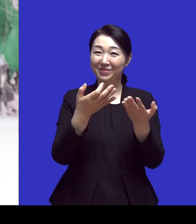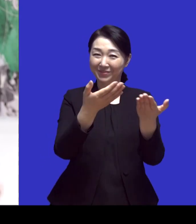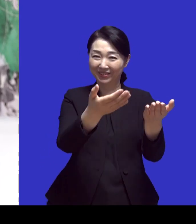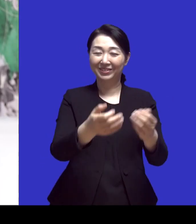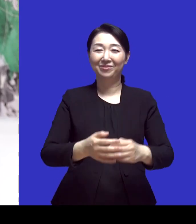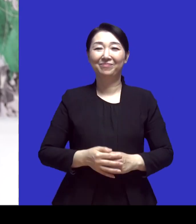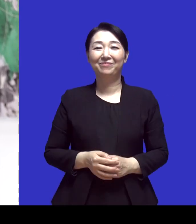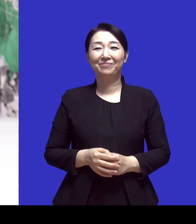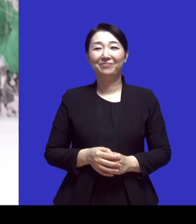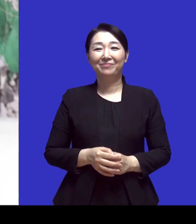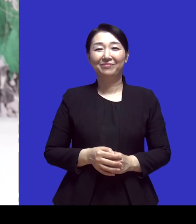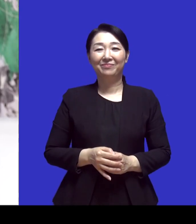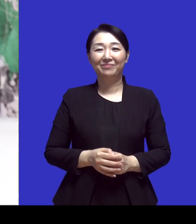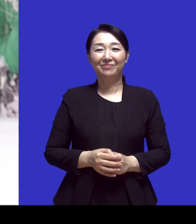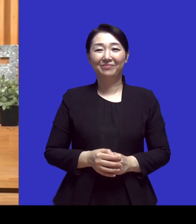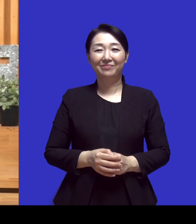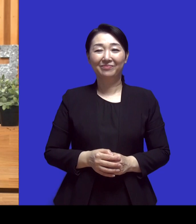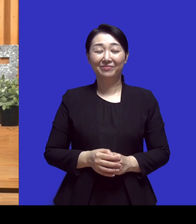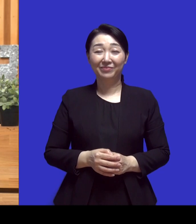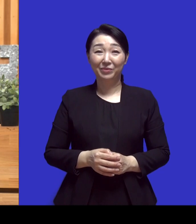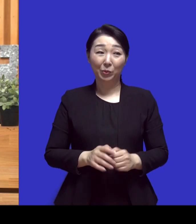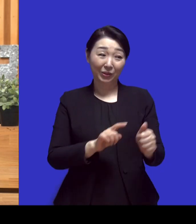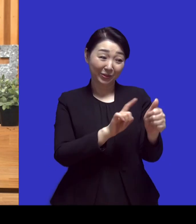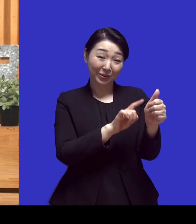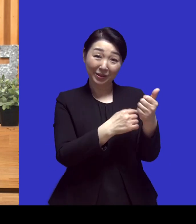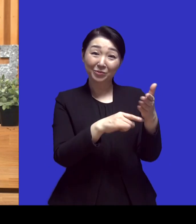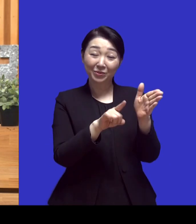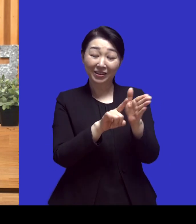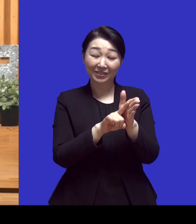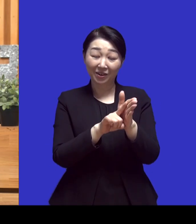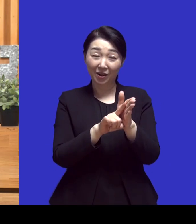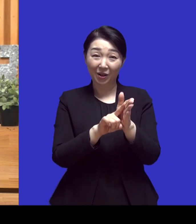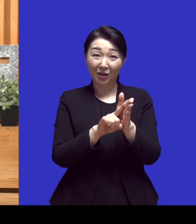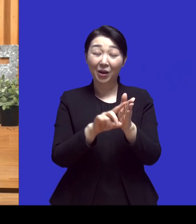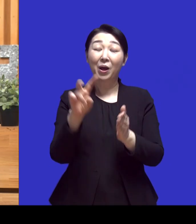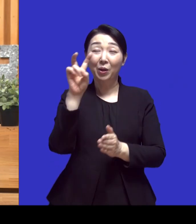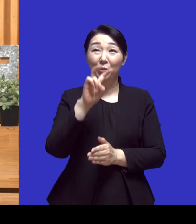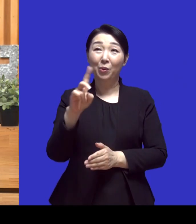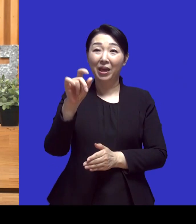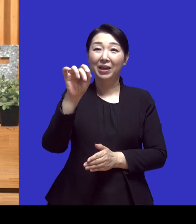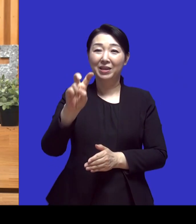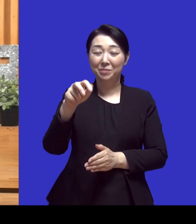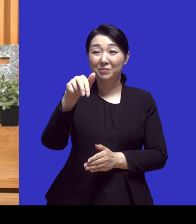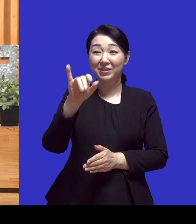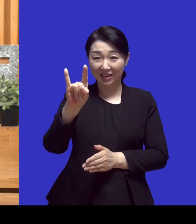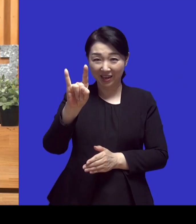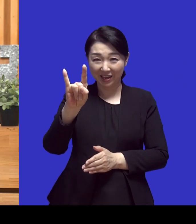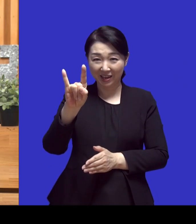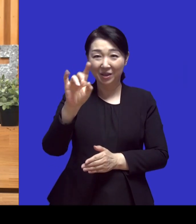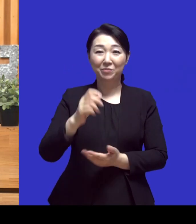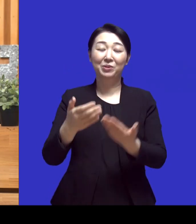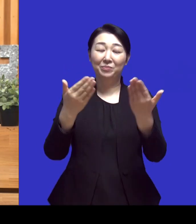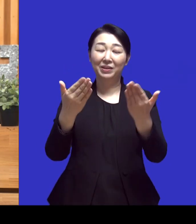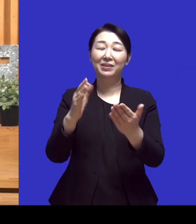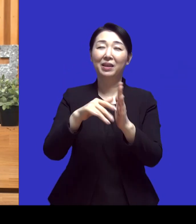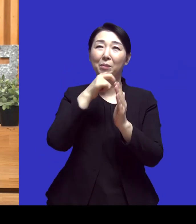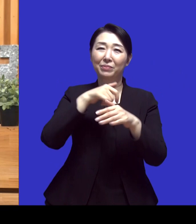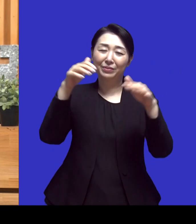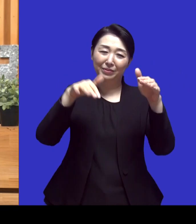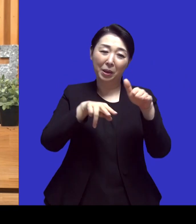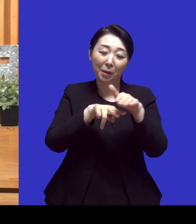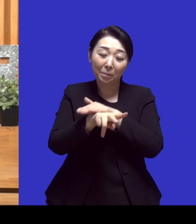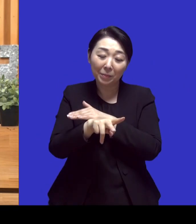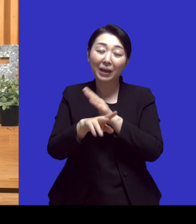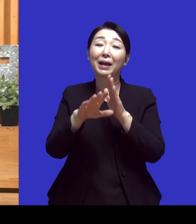그래서 오늘 성교사님을 위해서 임재라는 곡 그때 비를 피하면서 하나님의 음성을 들었던 기억을